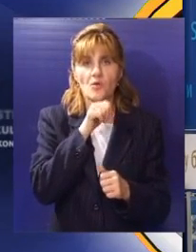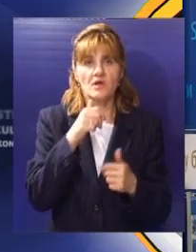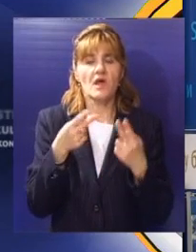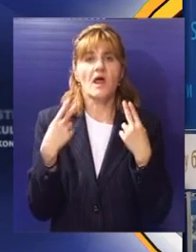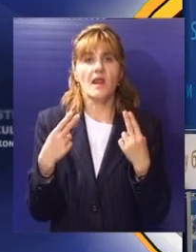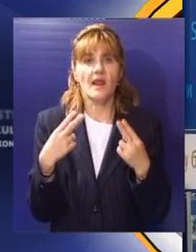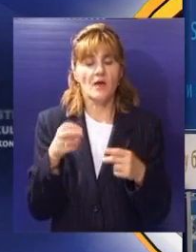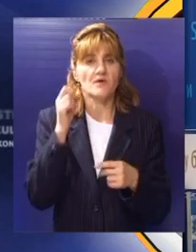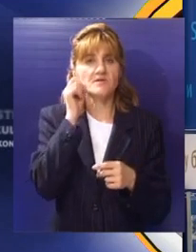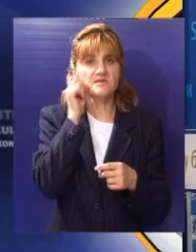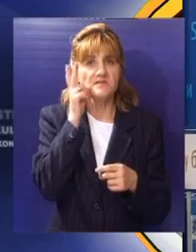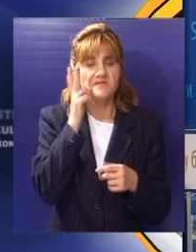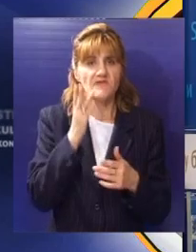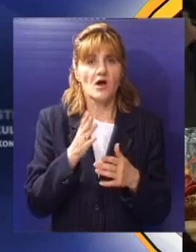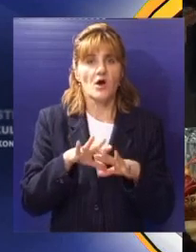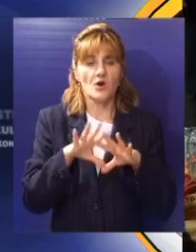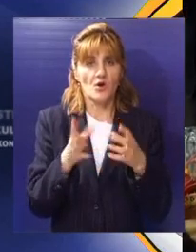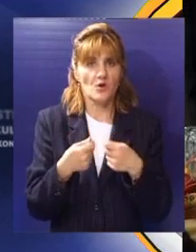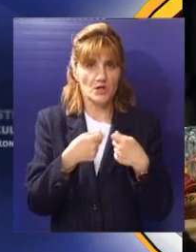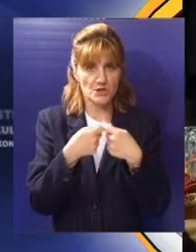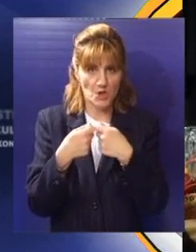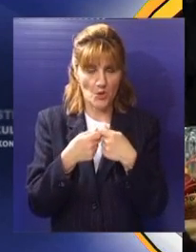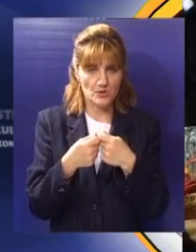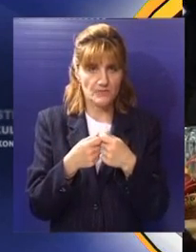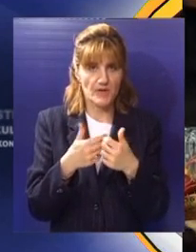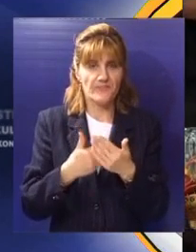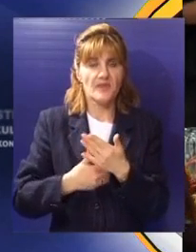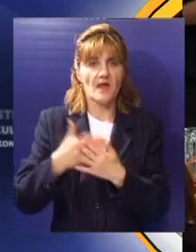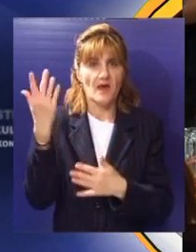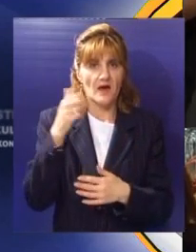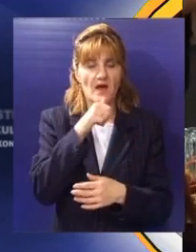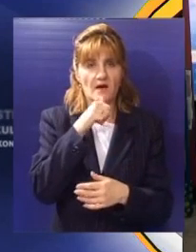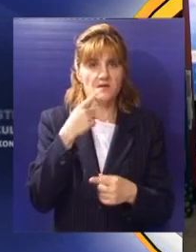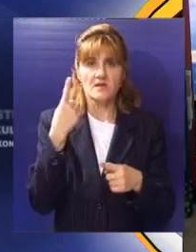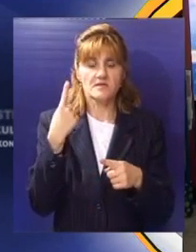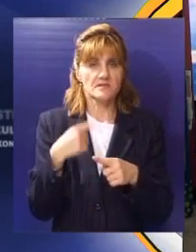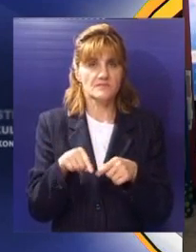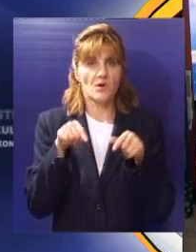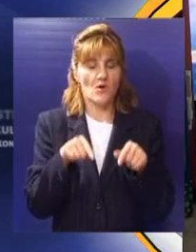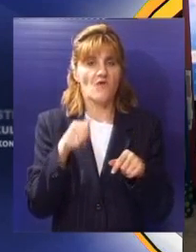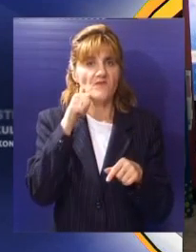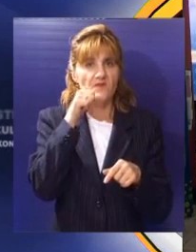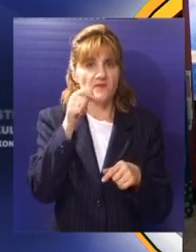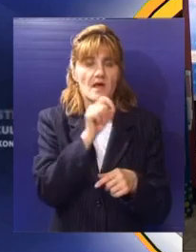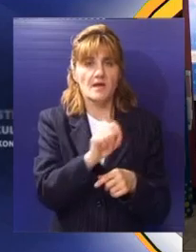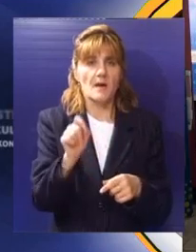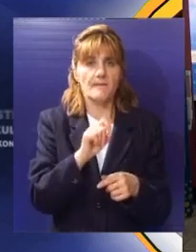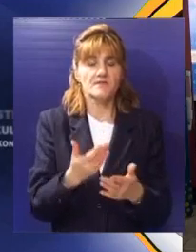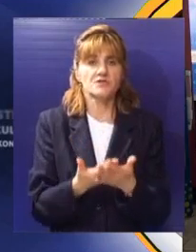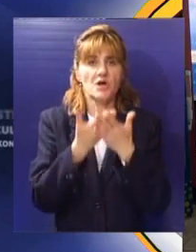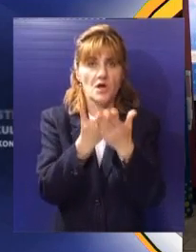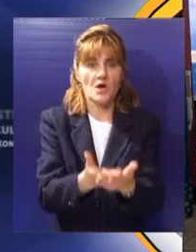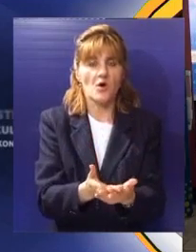je neophodan svakoj službi pa i ovo je. Gradska uprava za životnu sredinu je povodom dana na Planete Zemlje raspisala